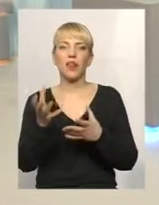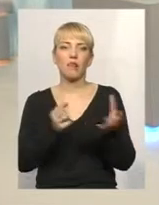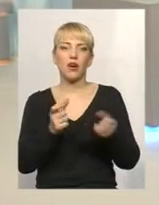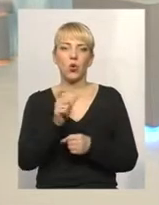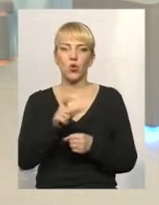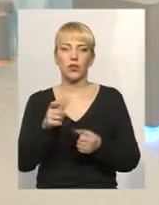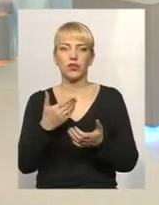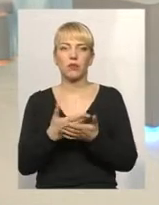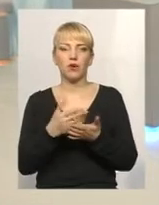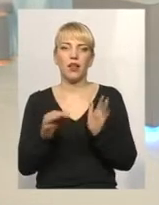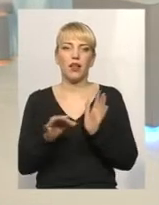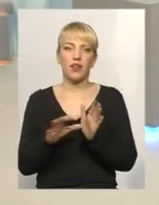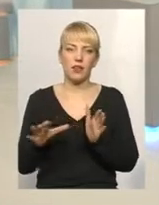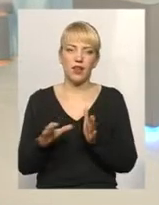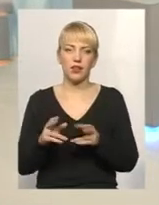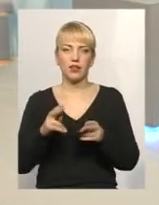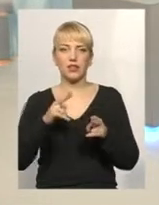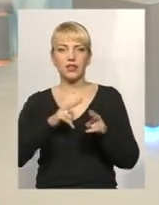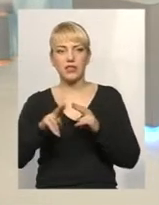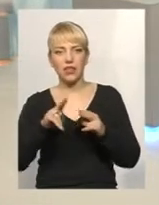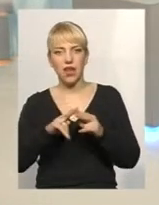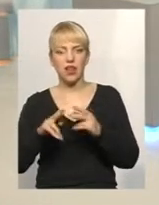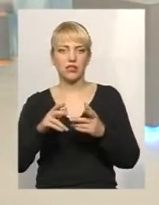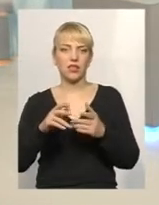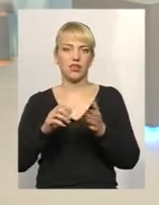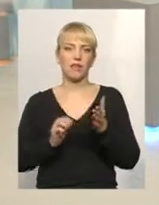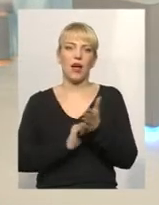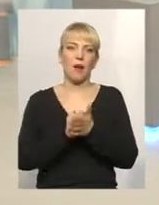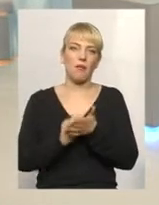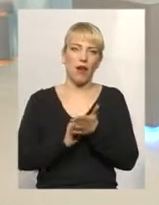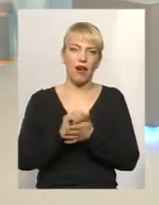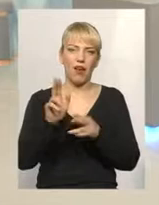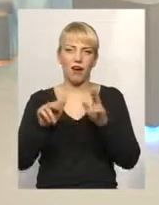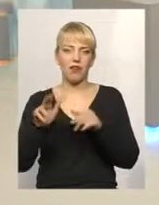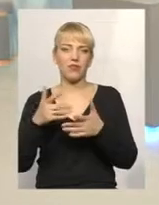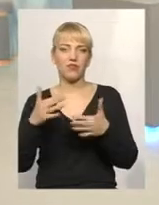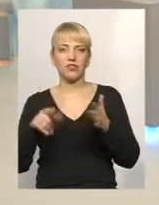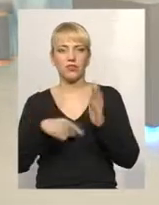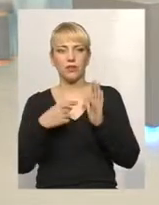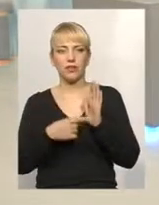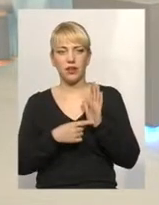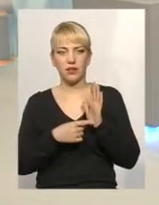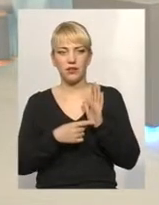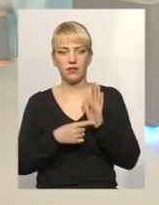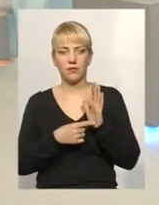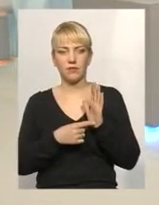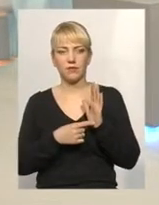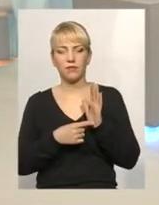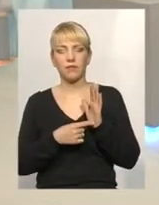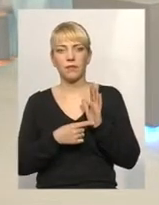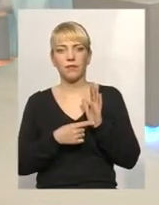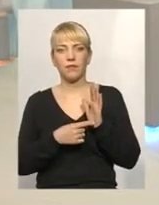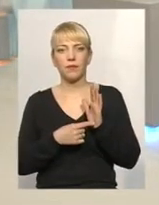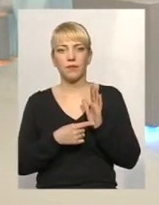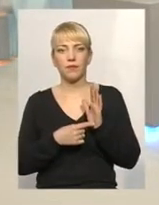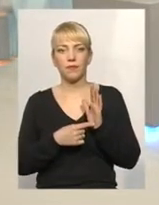наприклад, електриків, там, сантехніків, малярів і інші питання. Я з великою повагою до